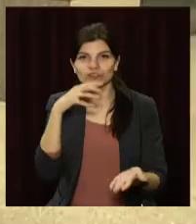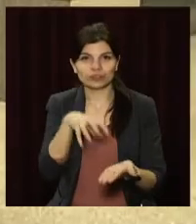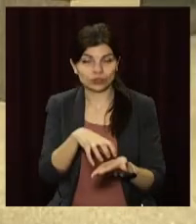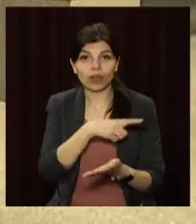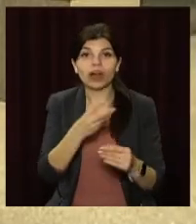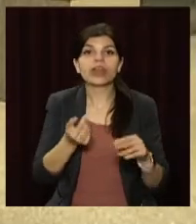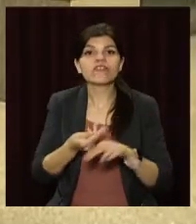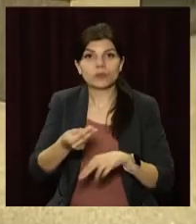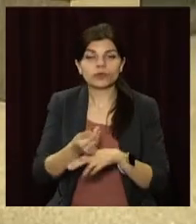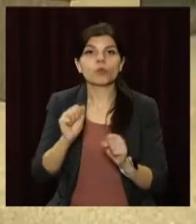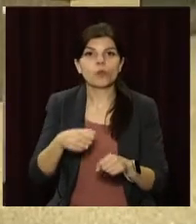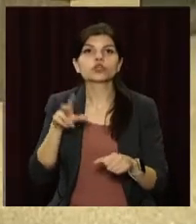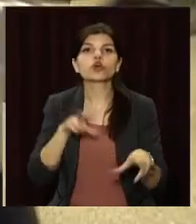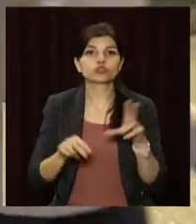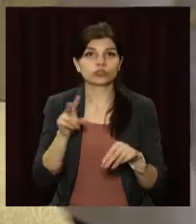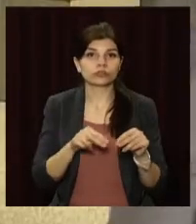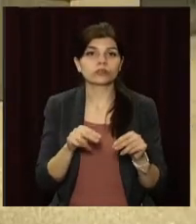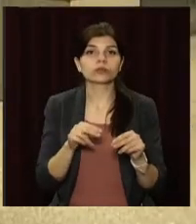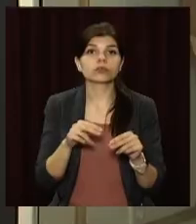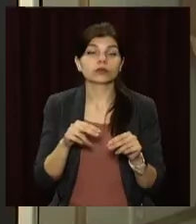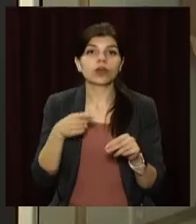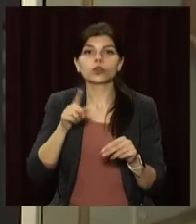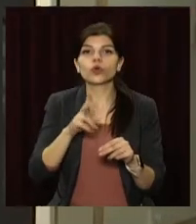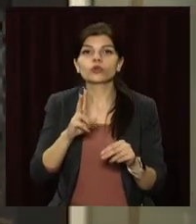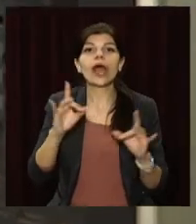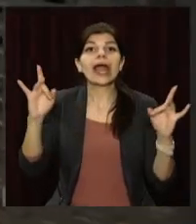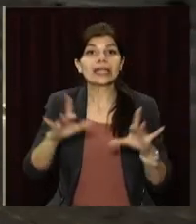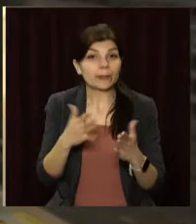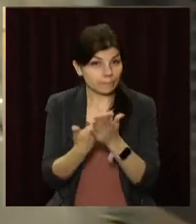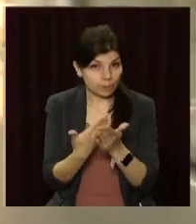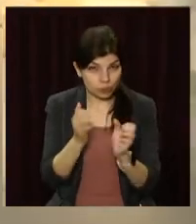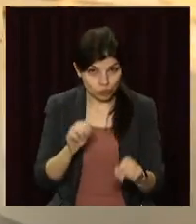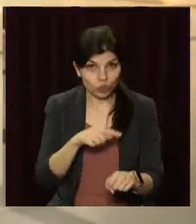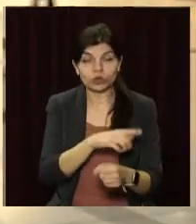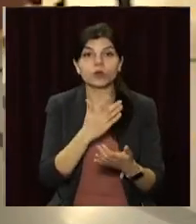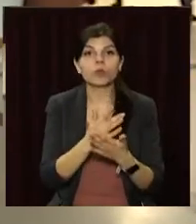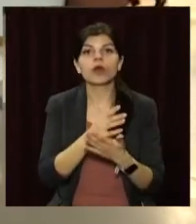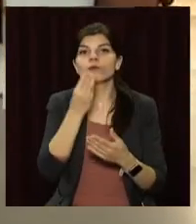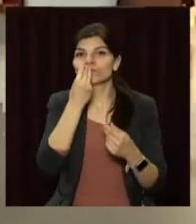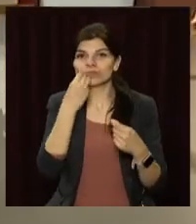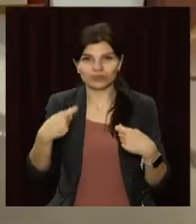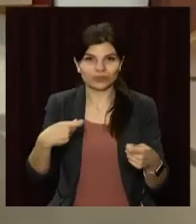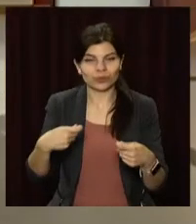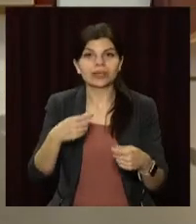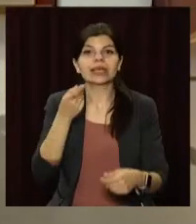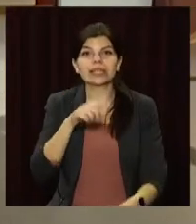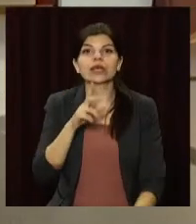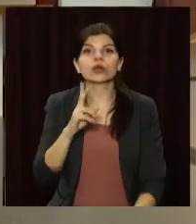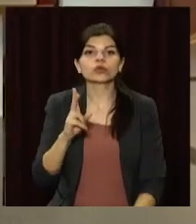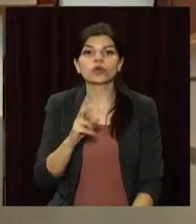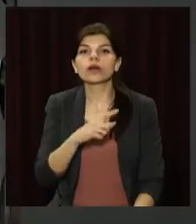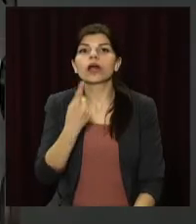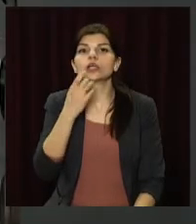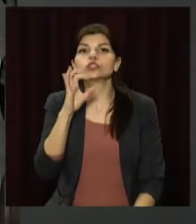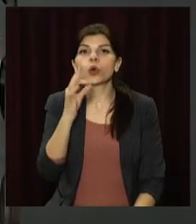на виплати можуть розраховувати представники ресторанного бізнесу, закладів громадського харчування та ті, хто сплатив